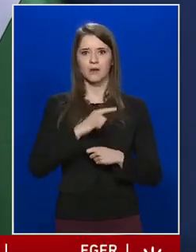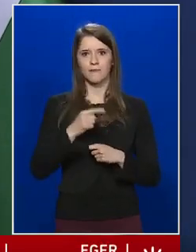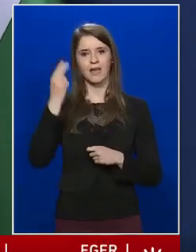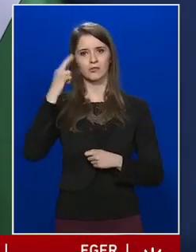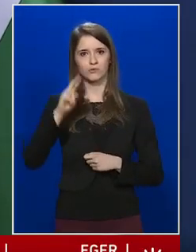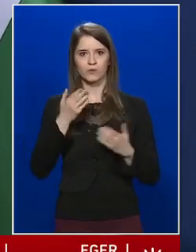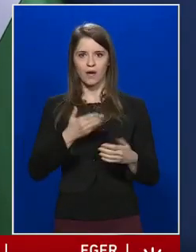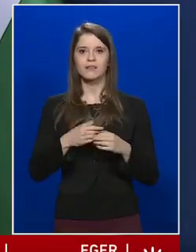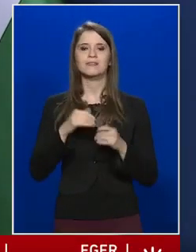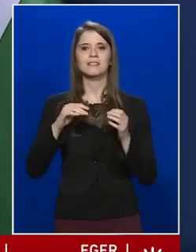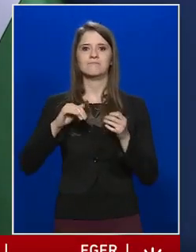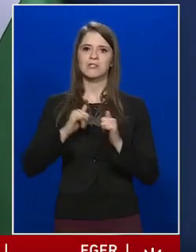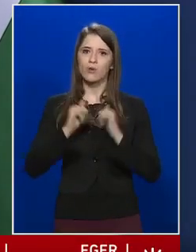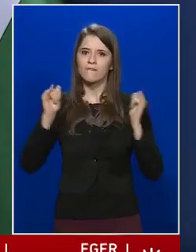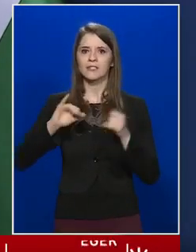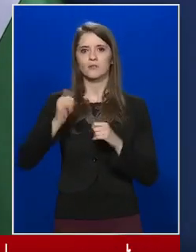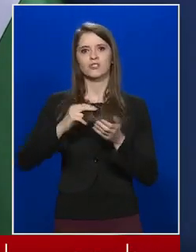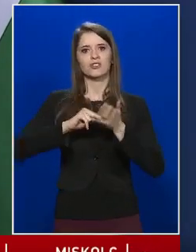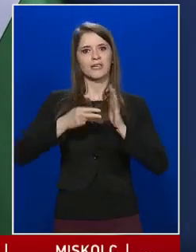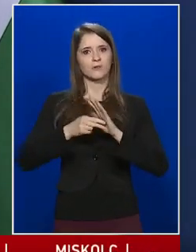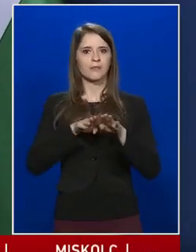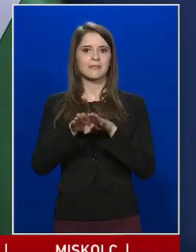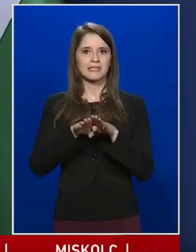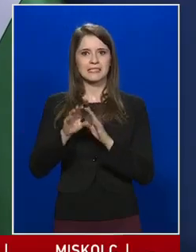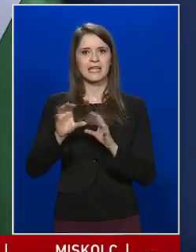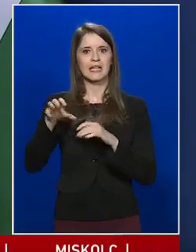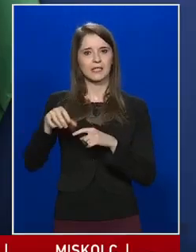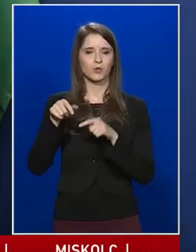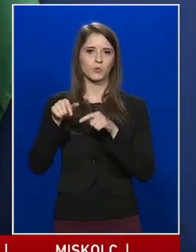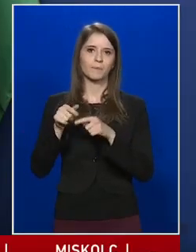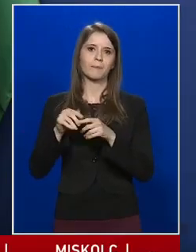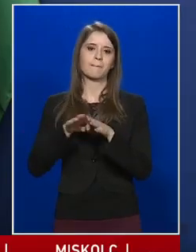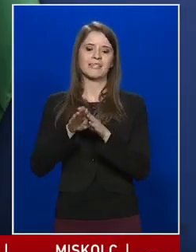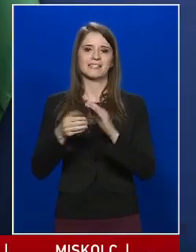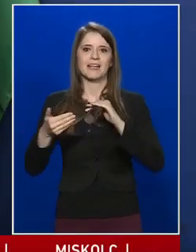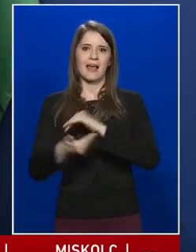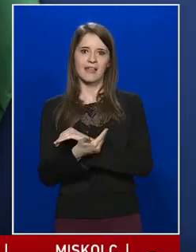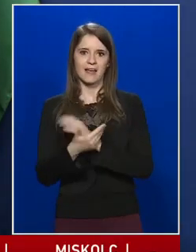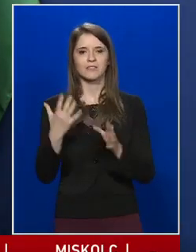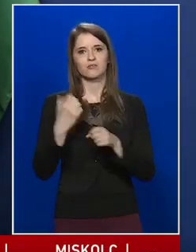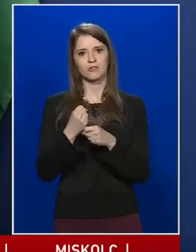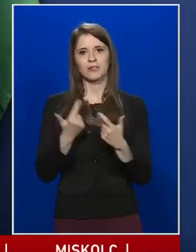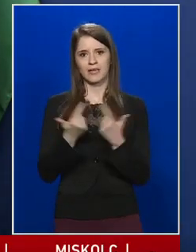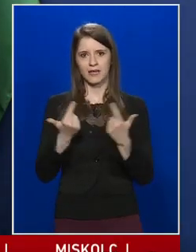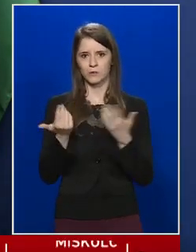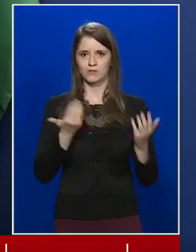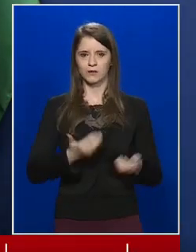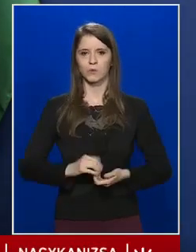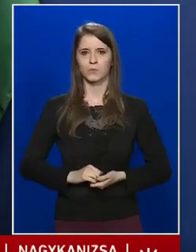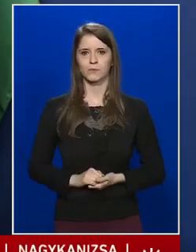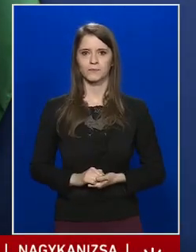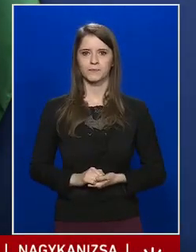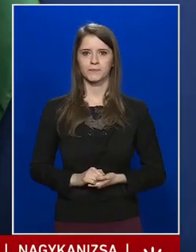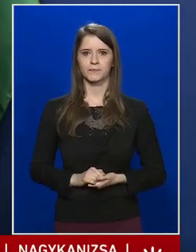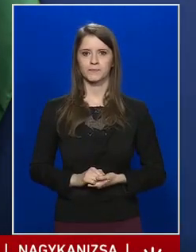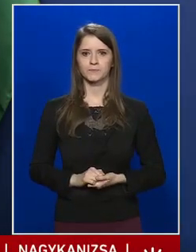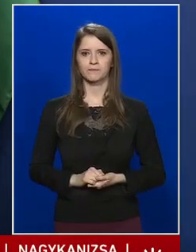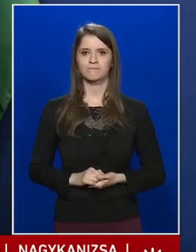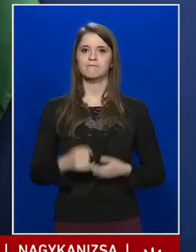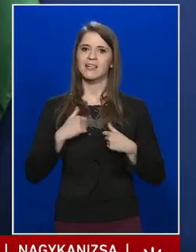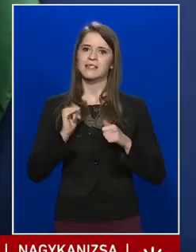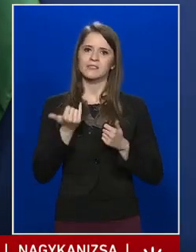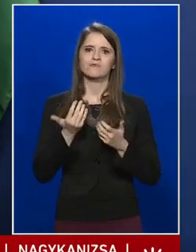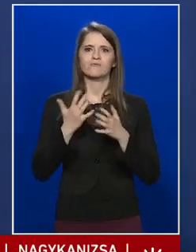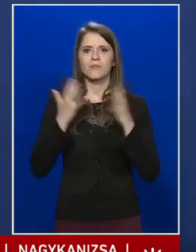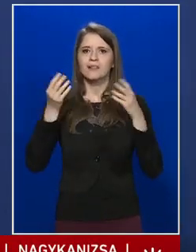urat, az Innovációs és Technológiai Minisztérium miniszterhelyettesét tartsa meg tájékoztatóját. Én is nagy